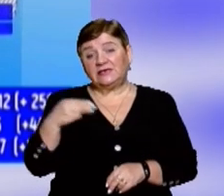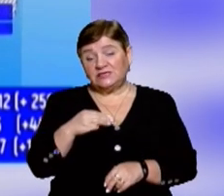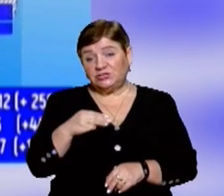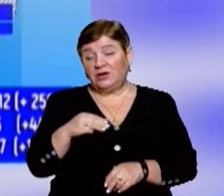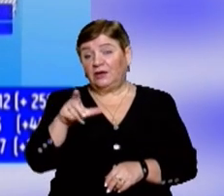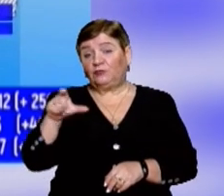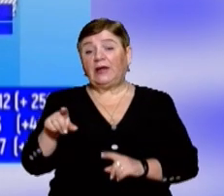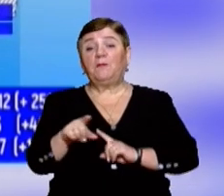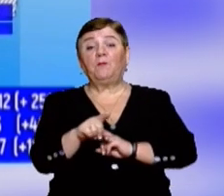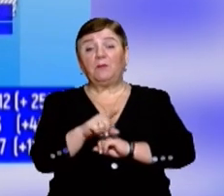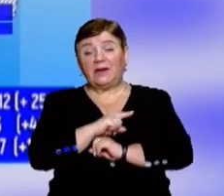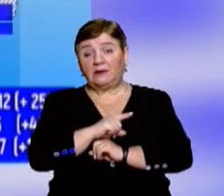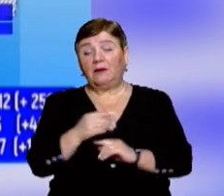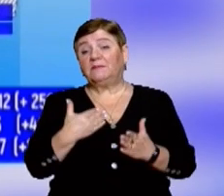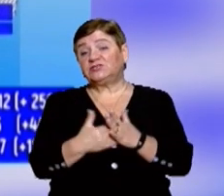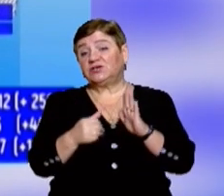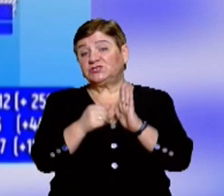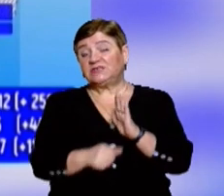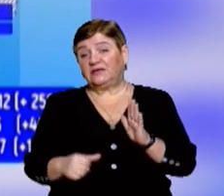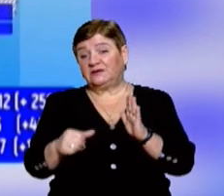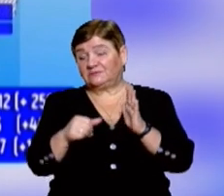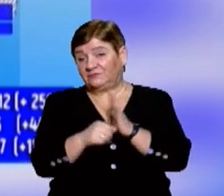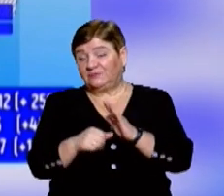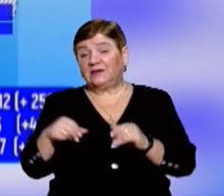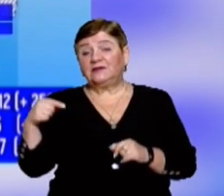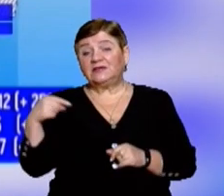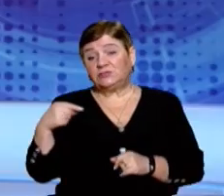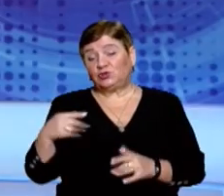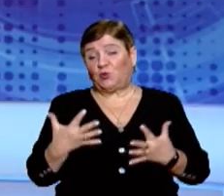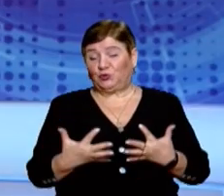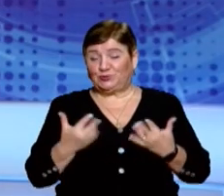людини померли, майже 66 тисяч пацієнтів одужали.